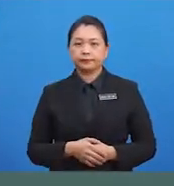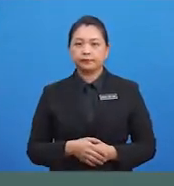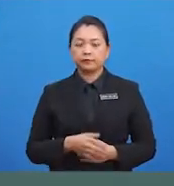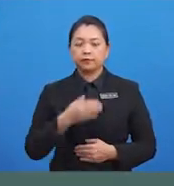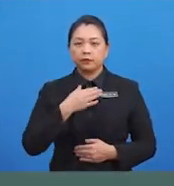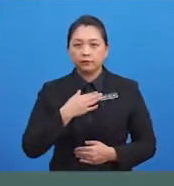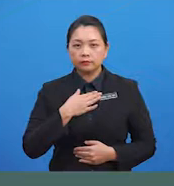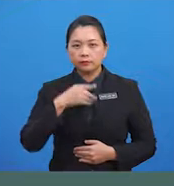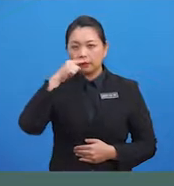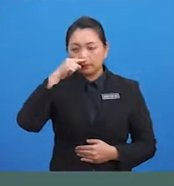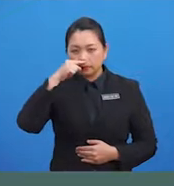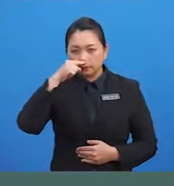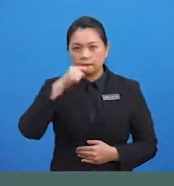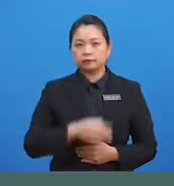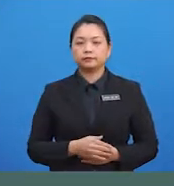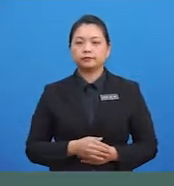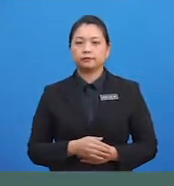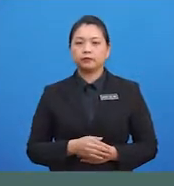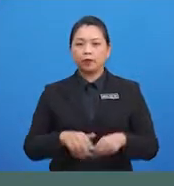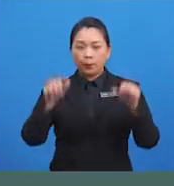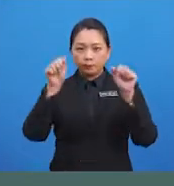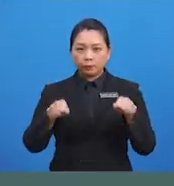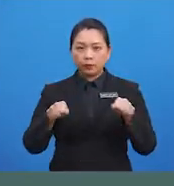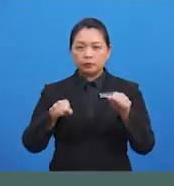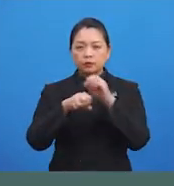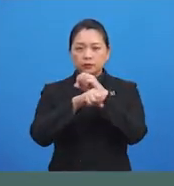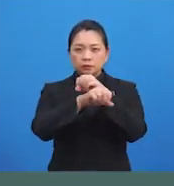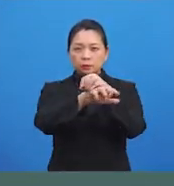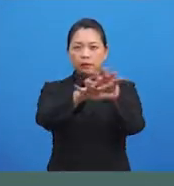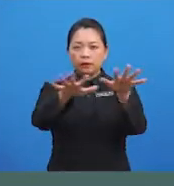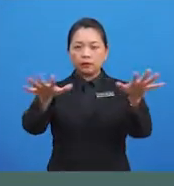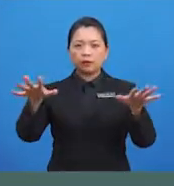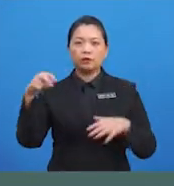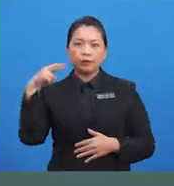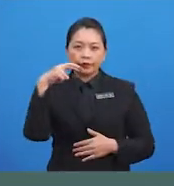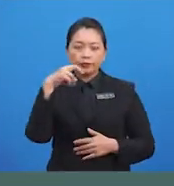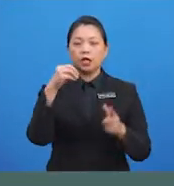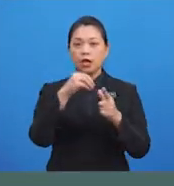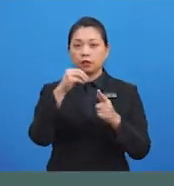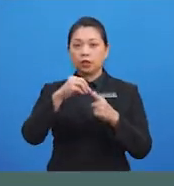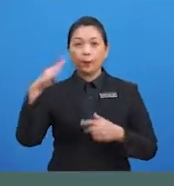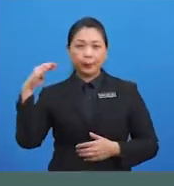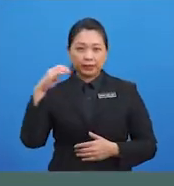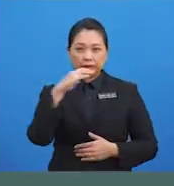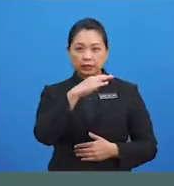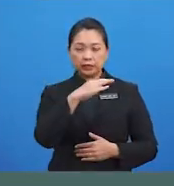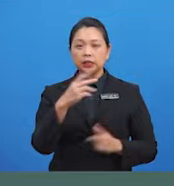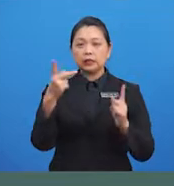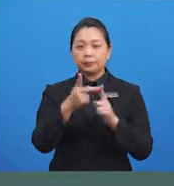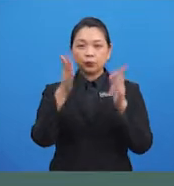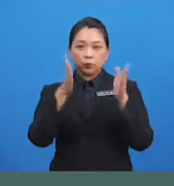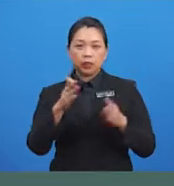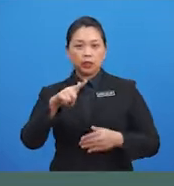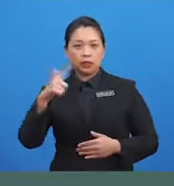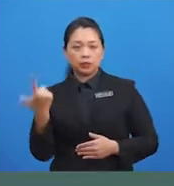kepada orang lain Oleh itu, kita patutlah tutup mulut semasa bersih